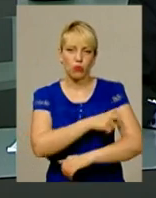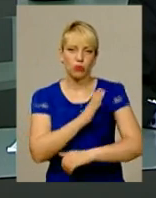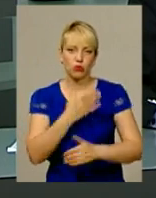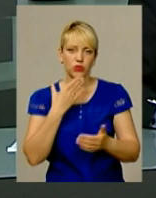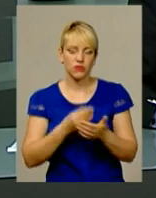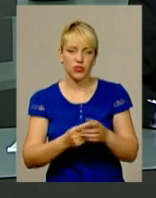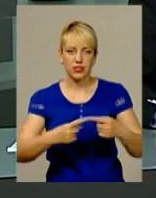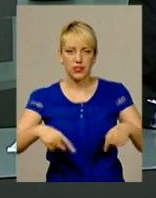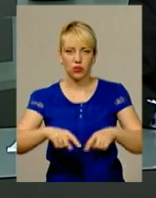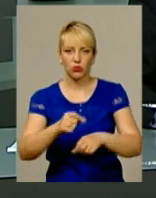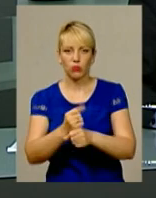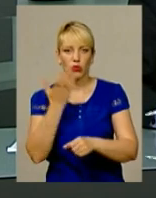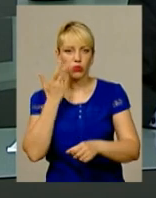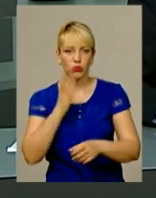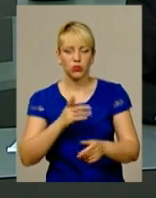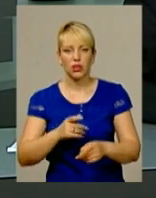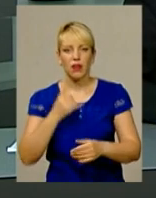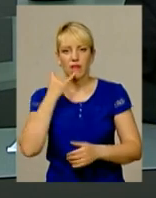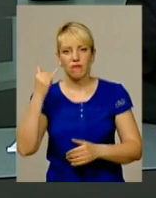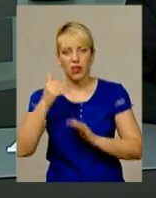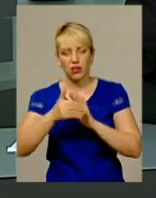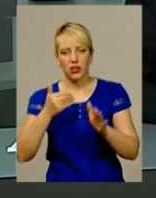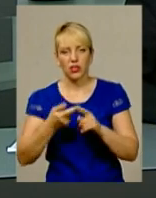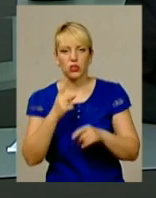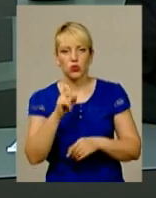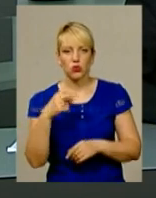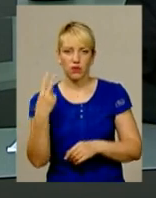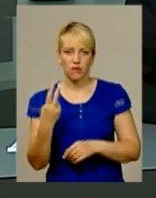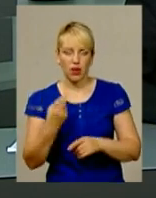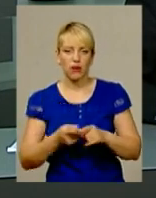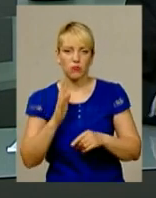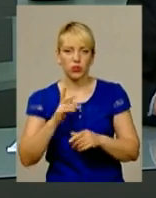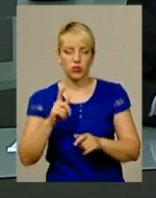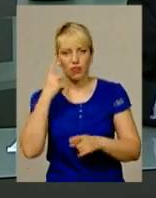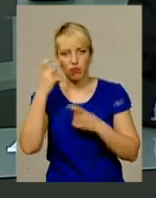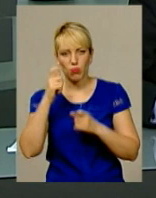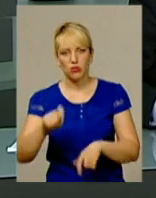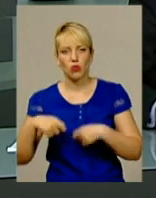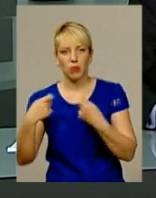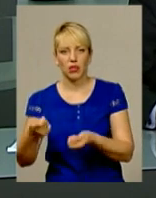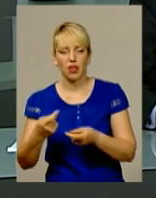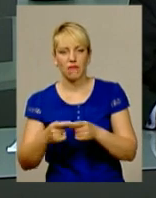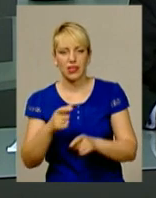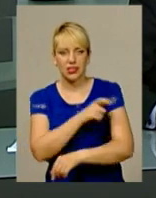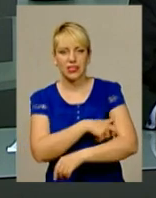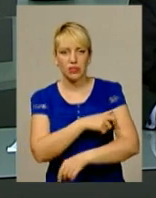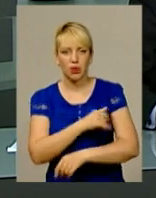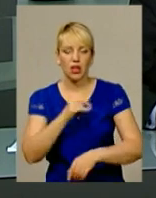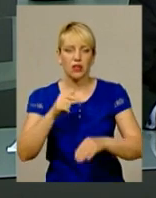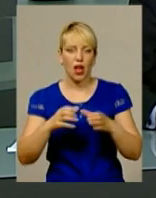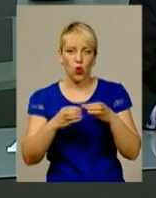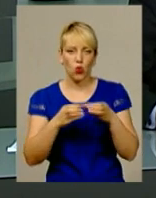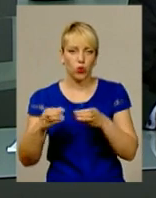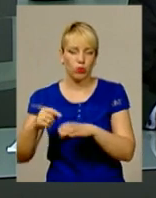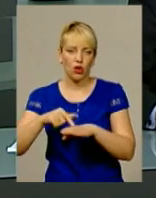сектор роботи. Коли надходитиме виклик до чергового на номер 102, інформацію передаватимуть диспетчеру і на групи реагування